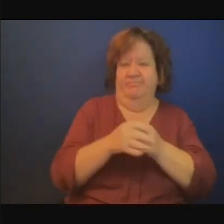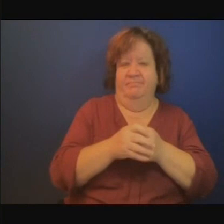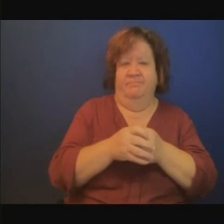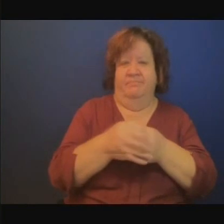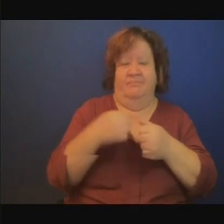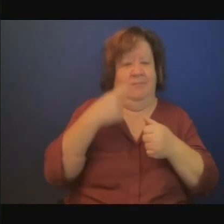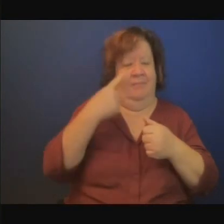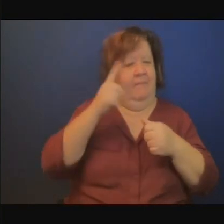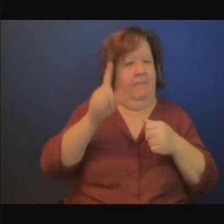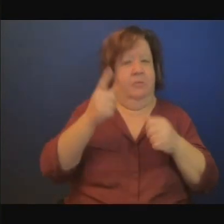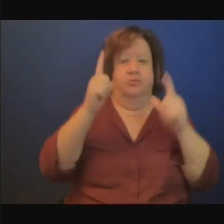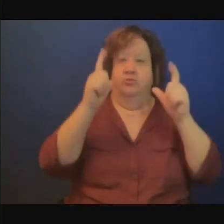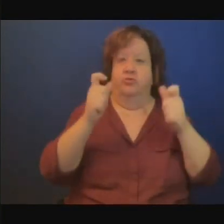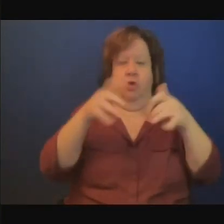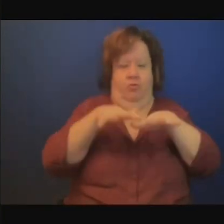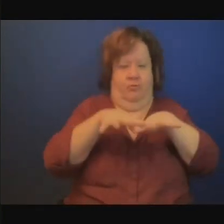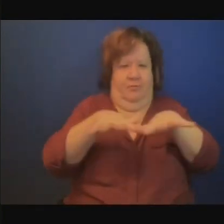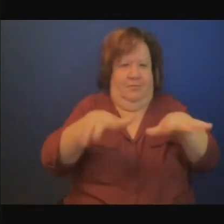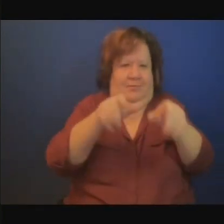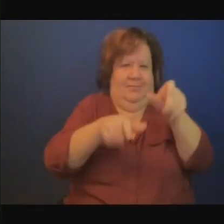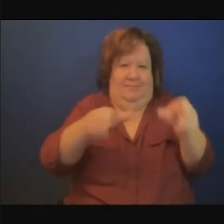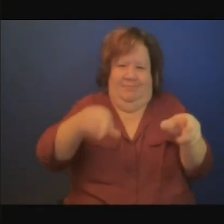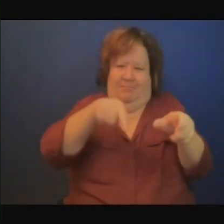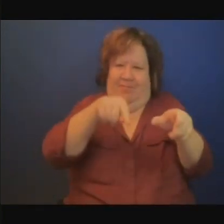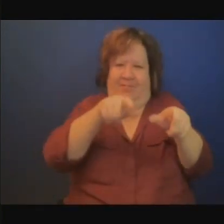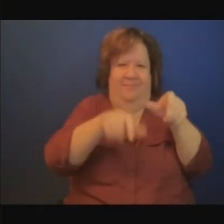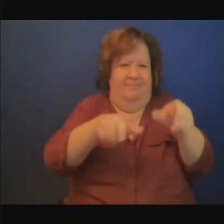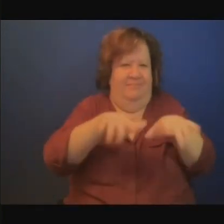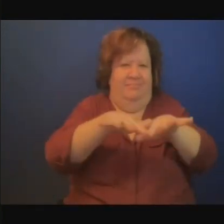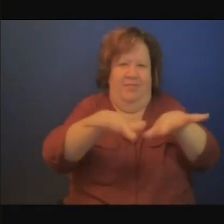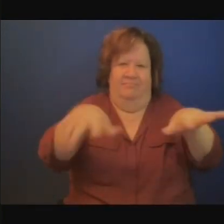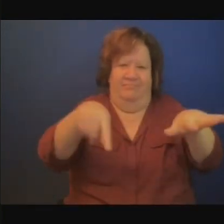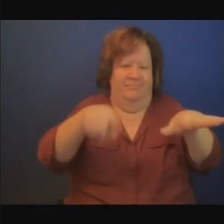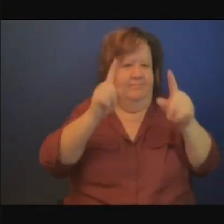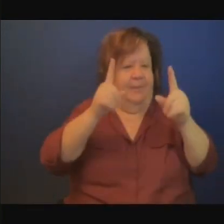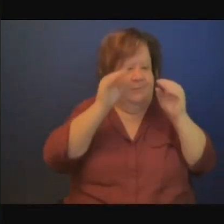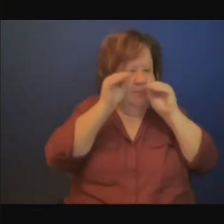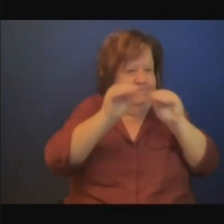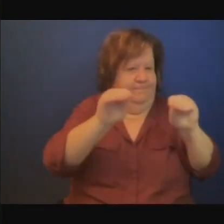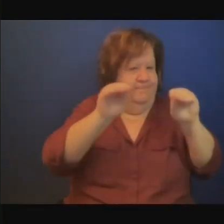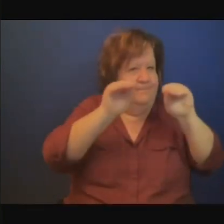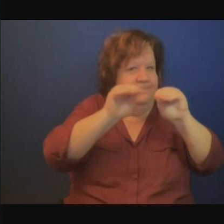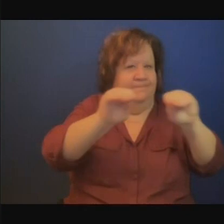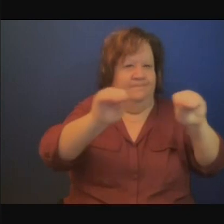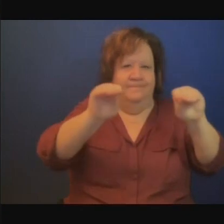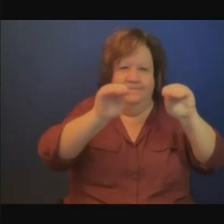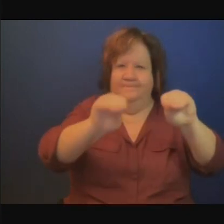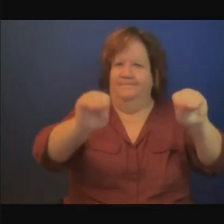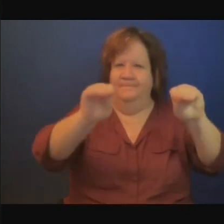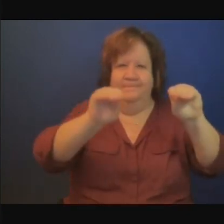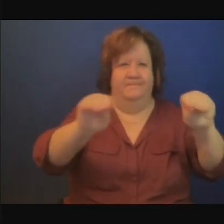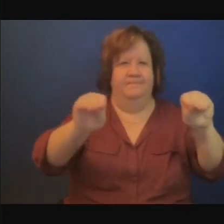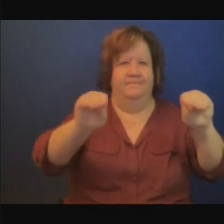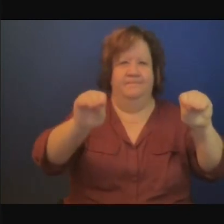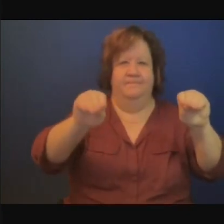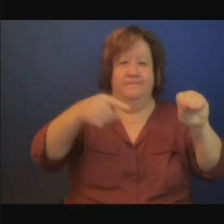On a beaucoup de formation, je crois, de sensibilisation à réaliser avant